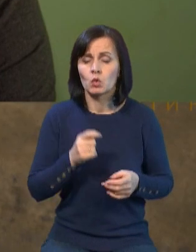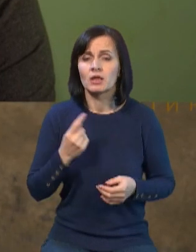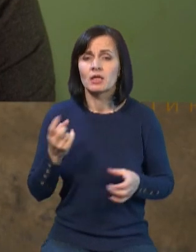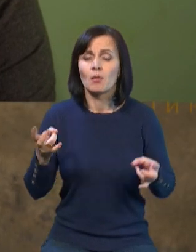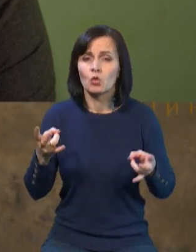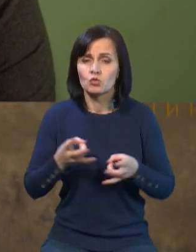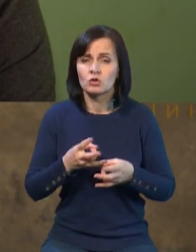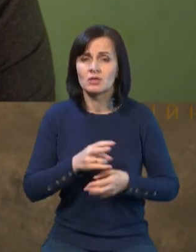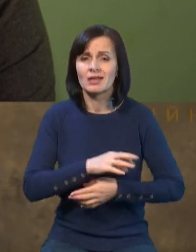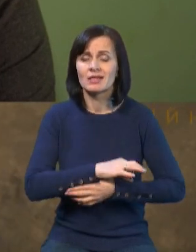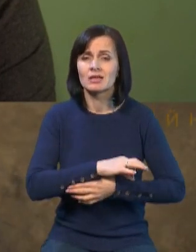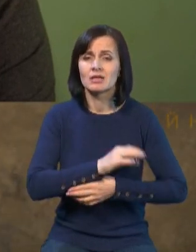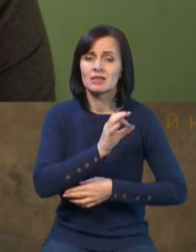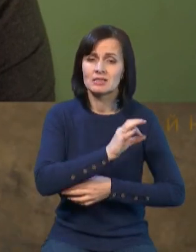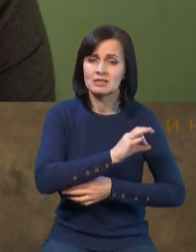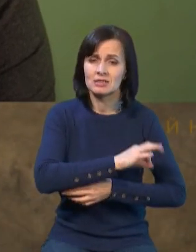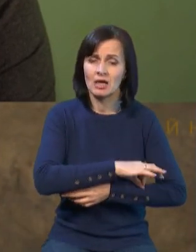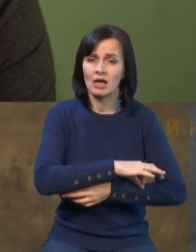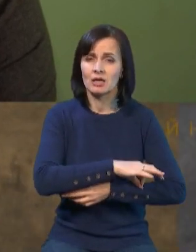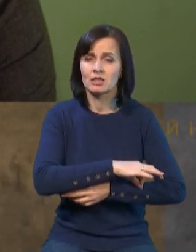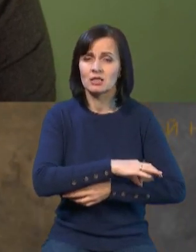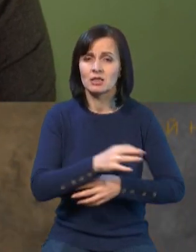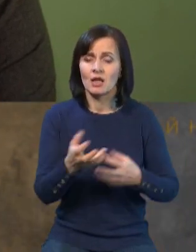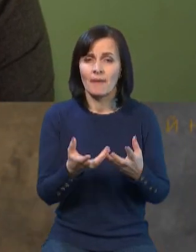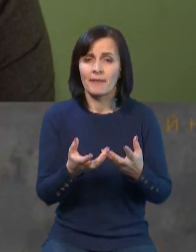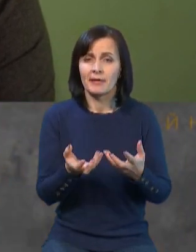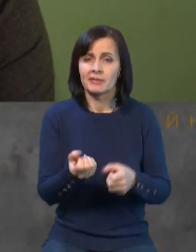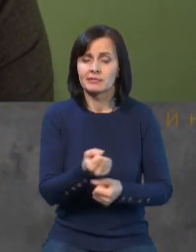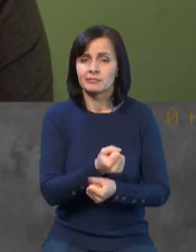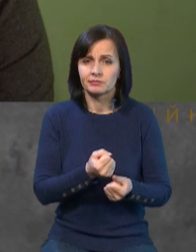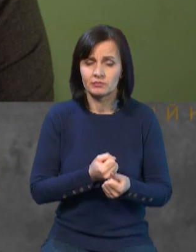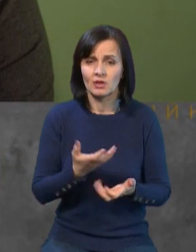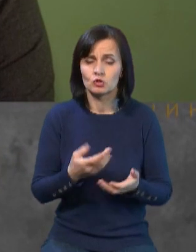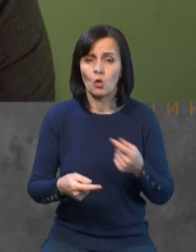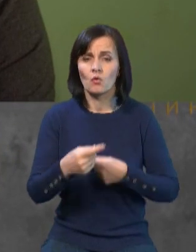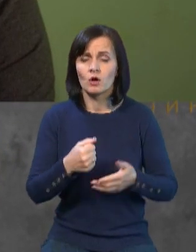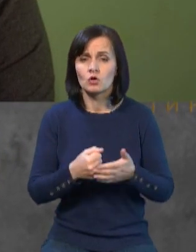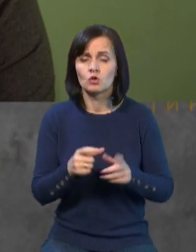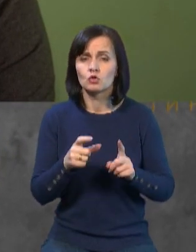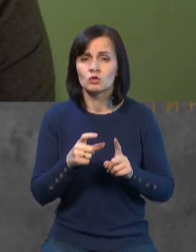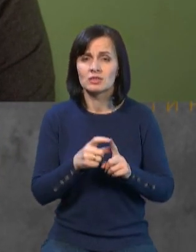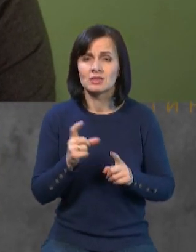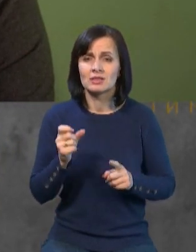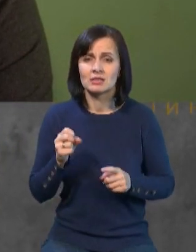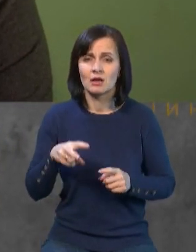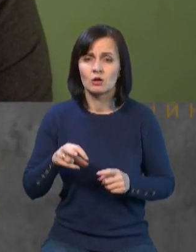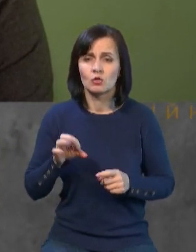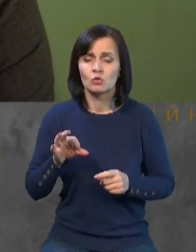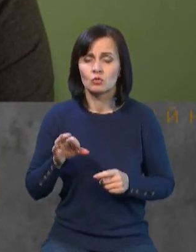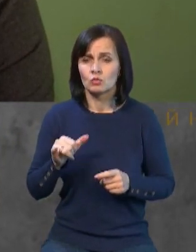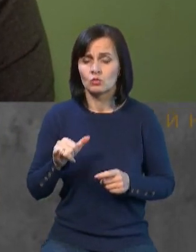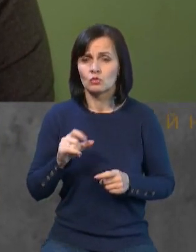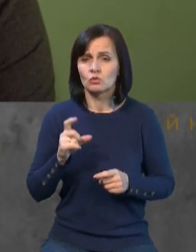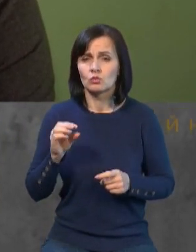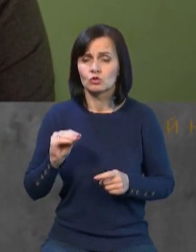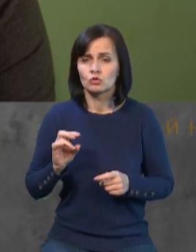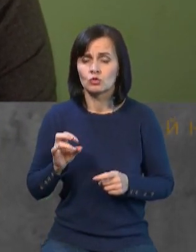про, ну, доволі значний об'єм постачань. Якщо повертатися до слів залужного, то мова йде про 300 танків і, скоріш